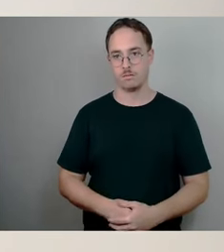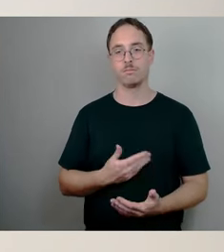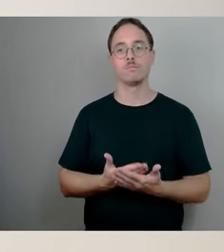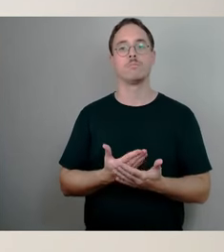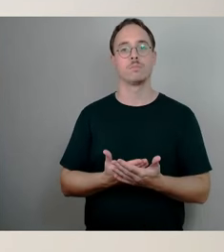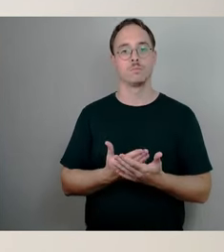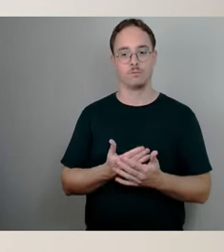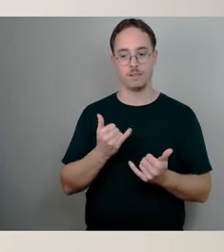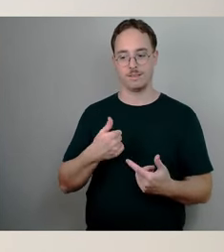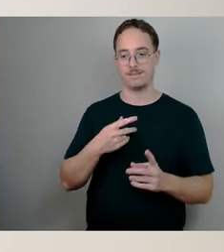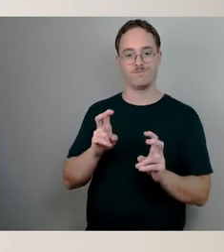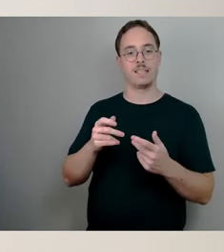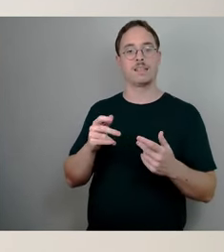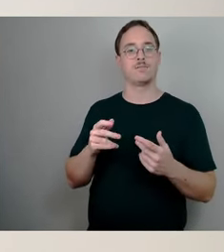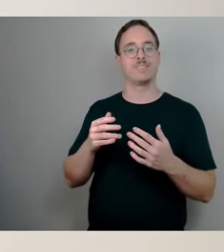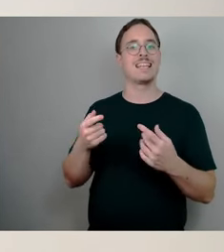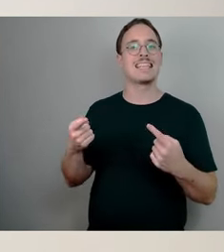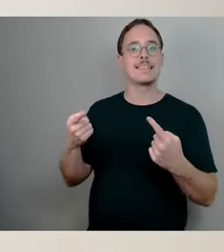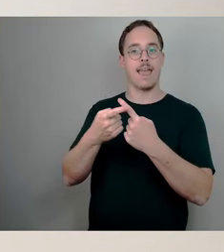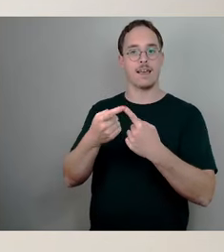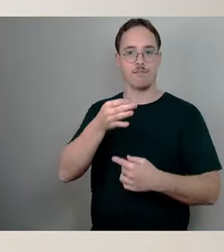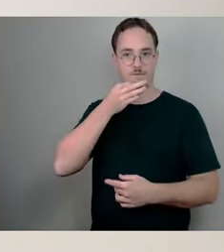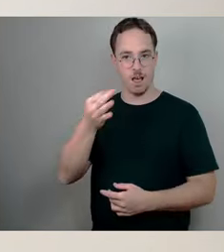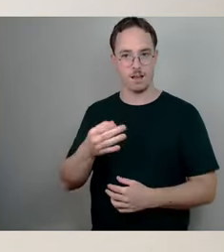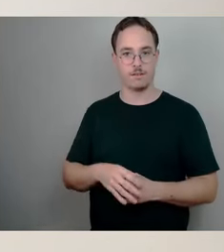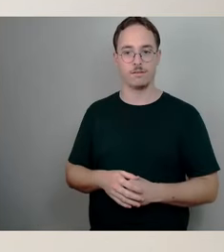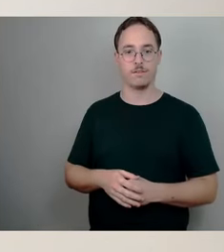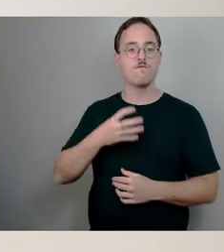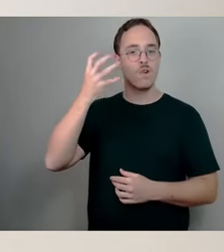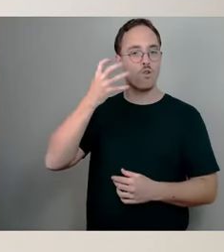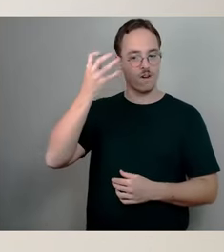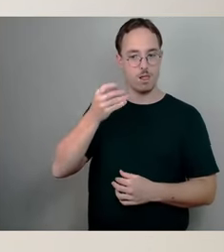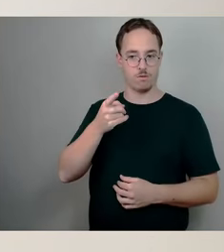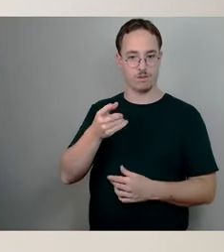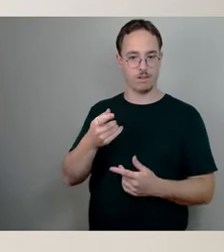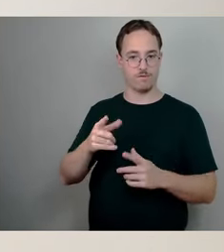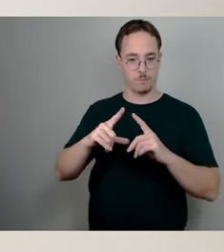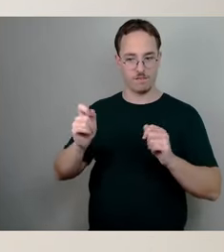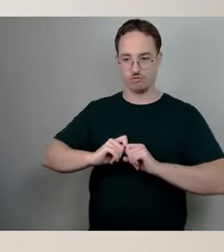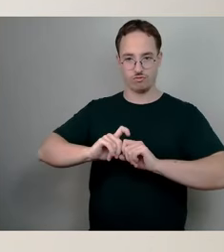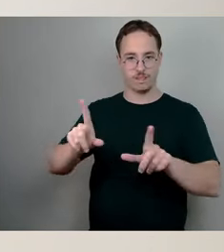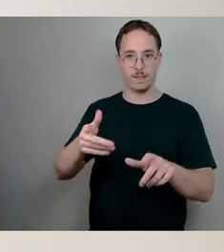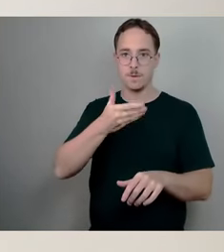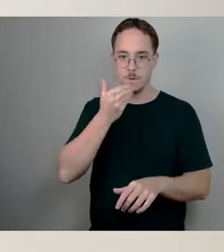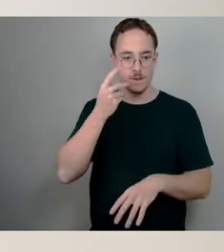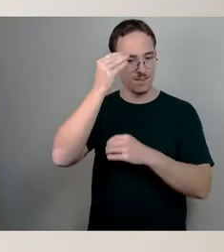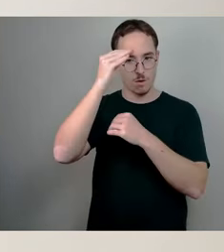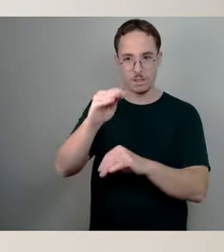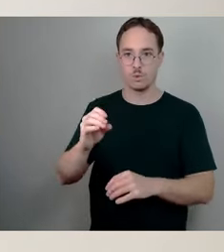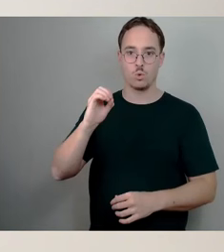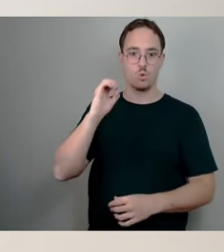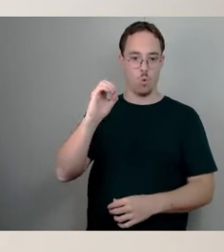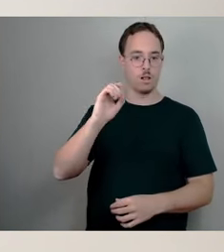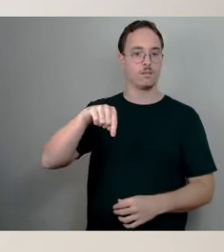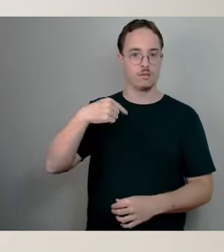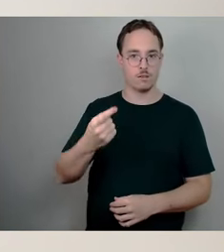Die erschrecken dann plötzlich im Sinne von, wenn dann im November die Vorlage bekannt wird. Insofern ist es,